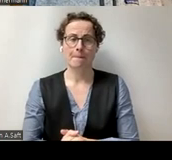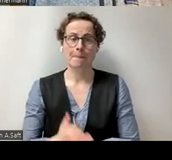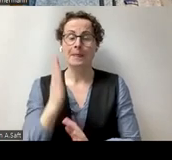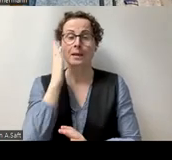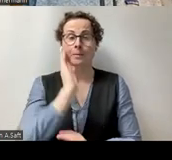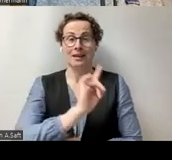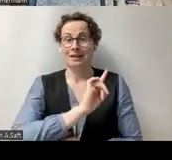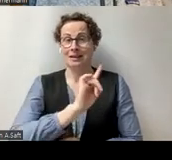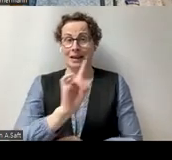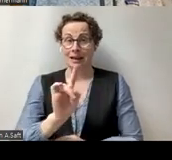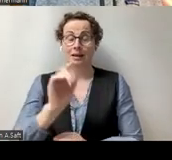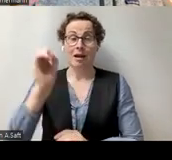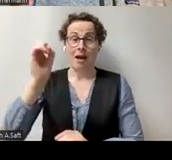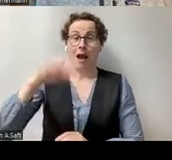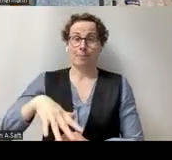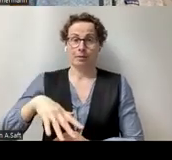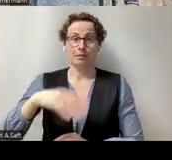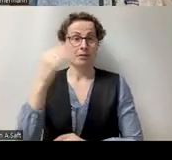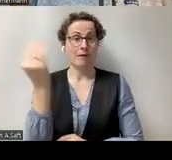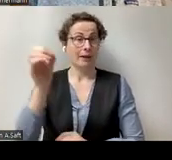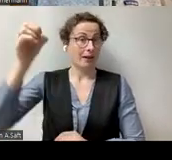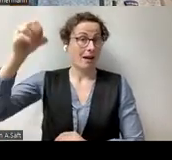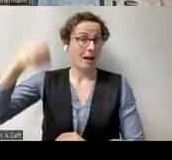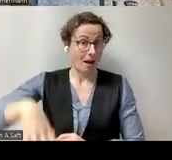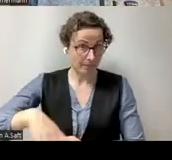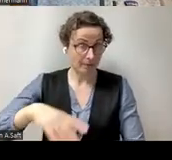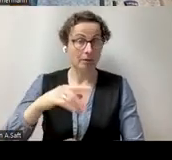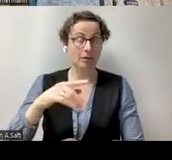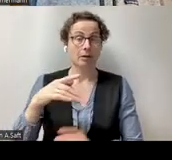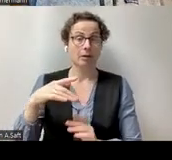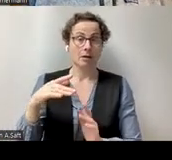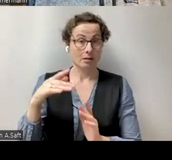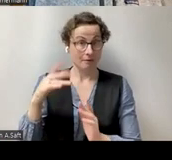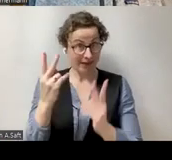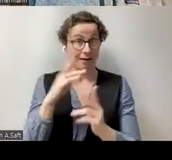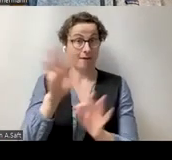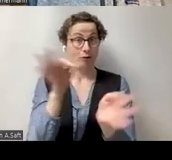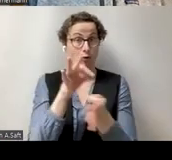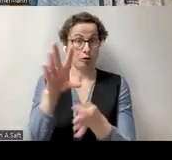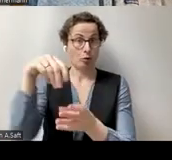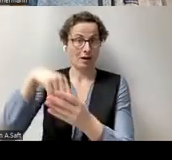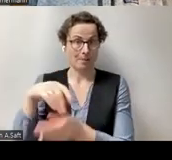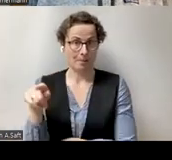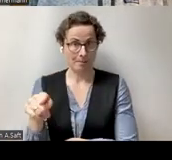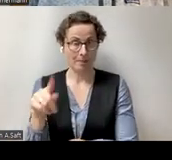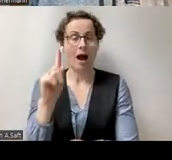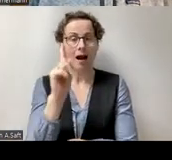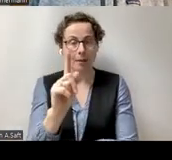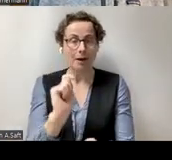Grafiken verzichten oder Diagramme, die haben wirklich eine wichtige Funktion. Aber wir müssen sie